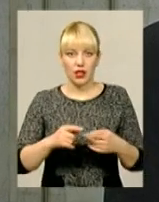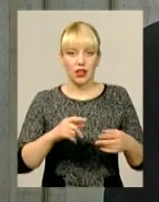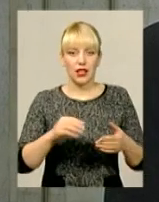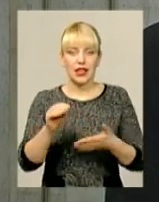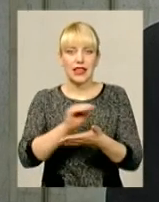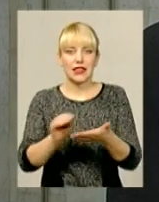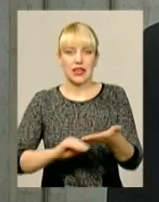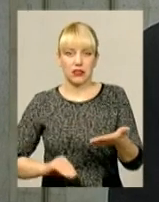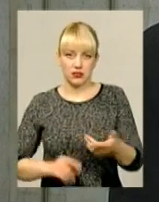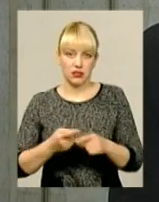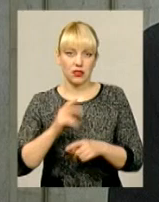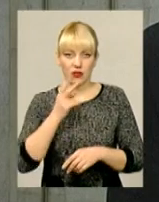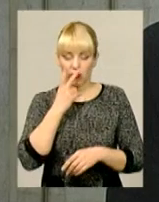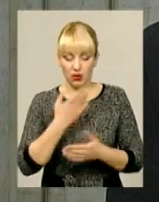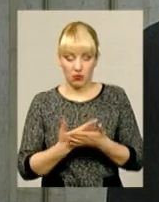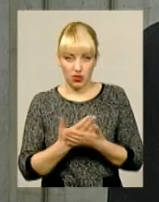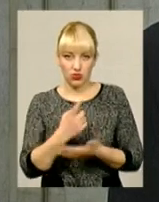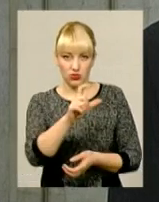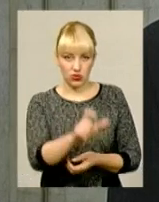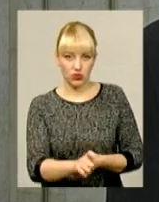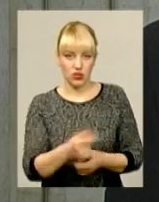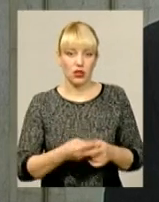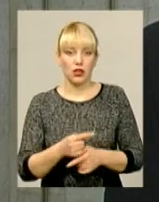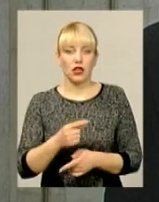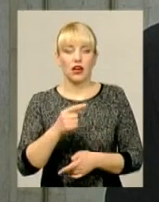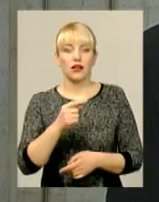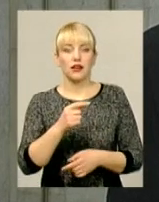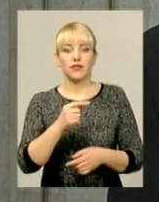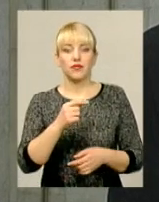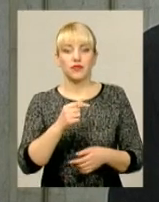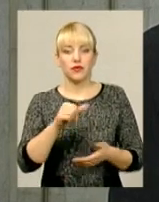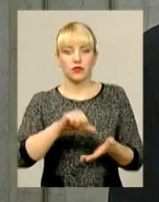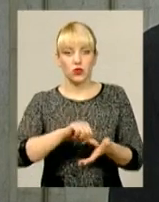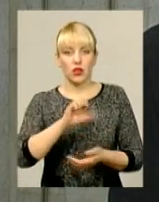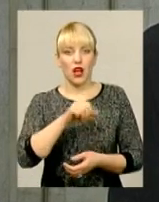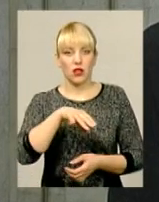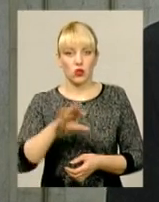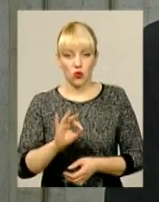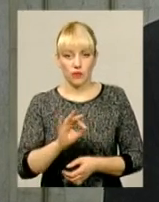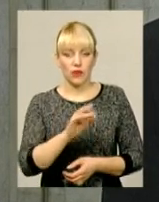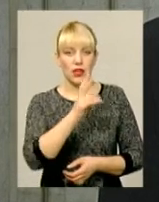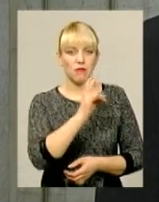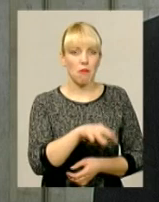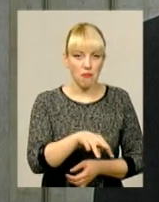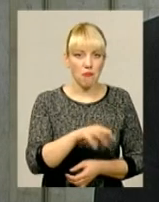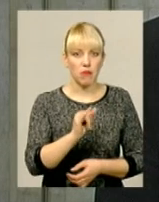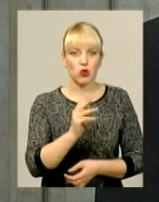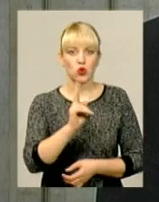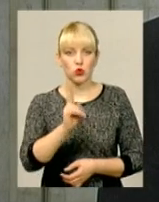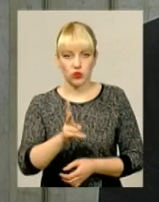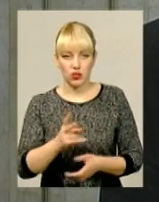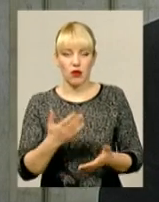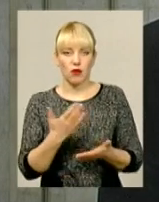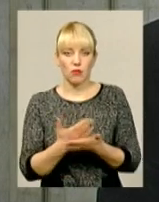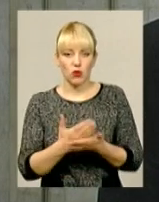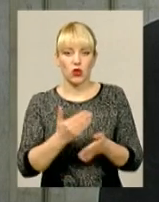в одного із учасників АТО, це учасника АТО Мишака Віктора Павловича, була частина в